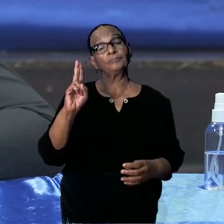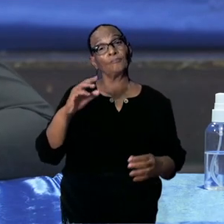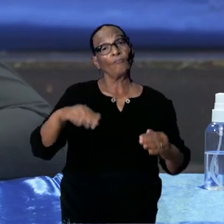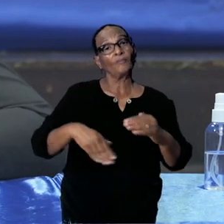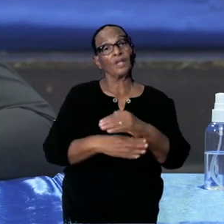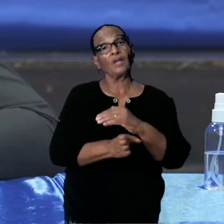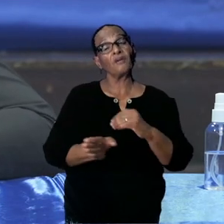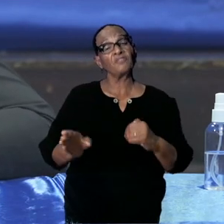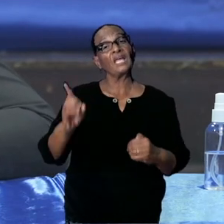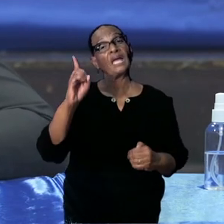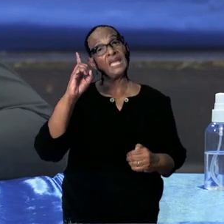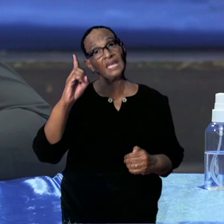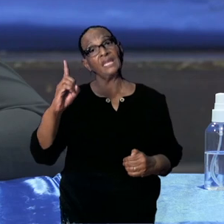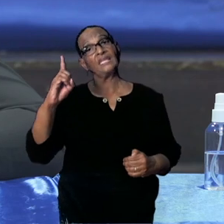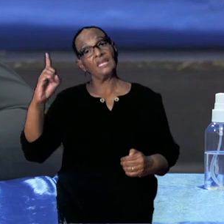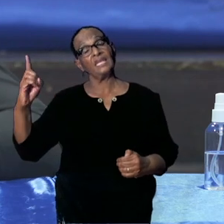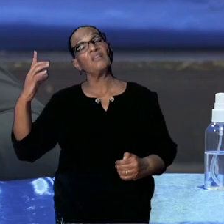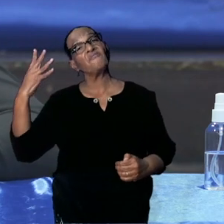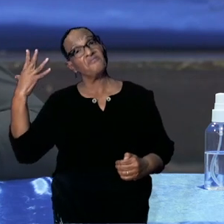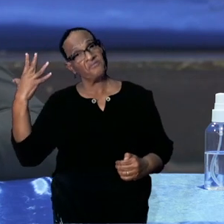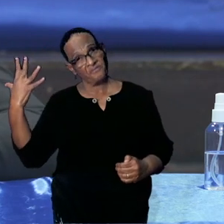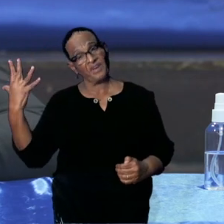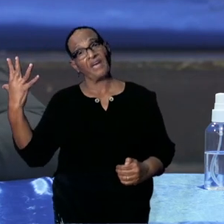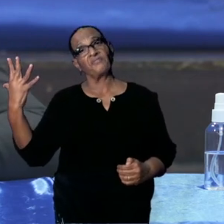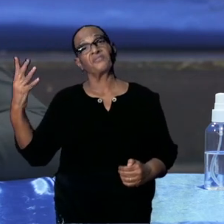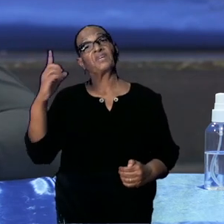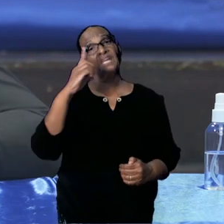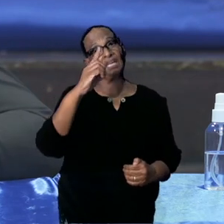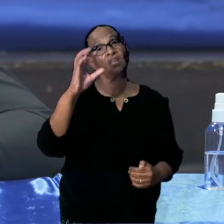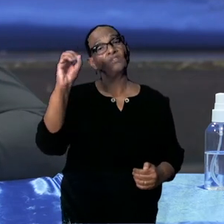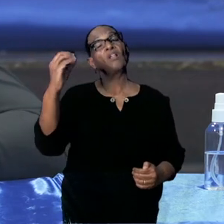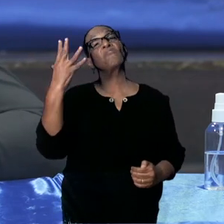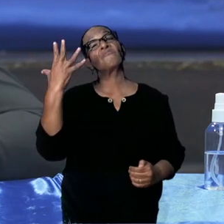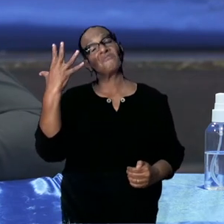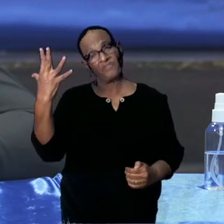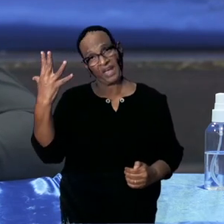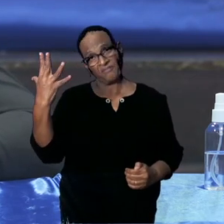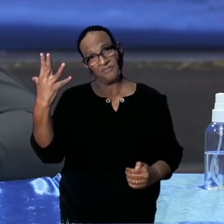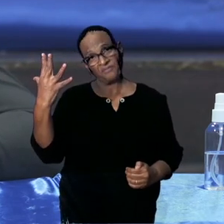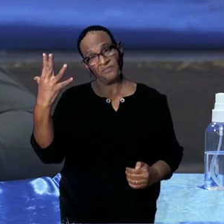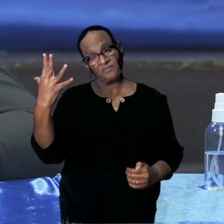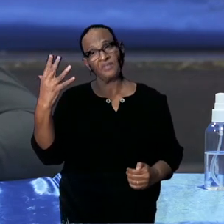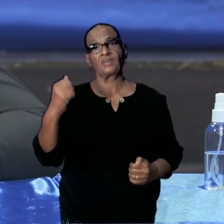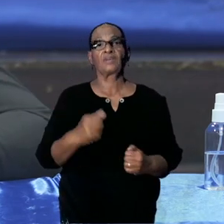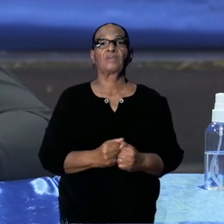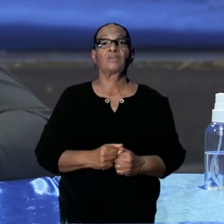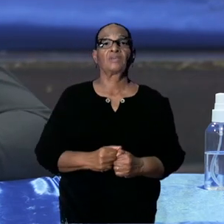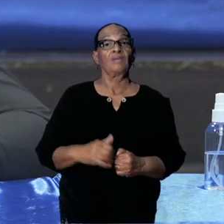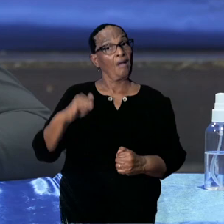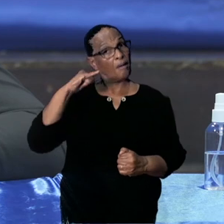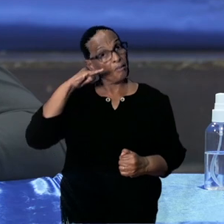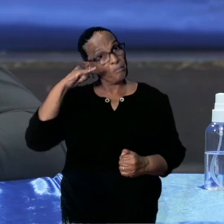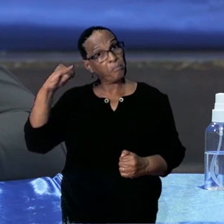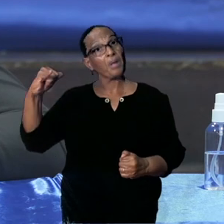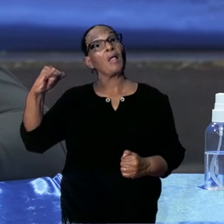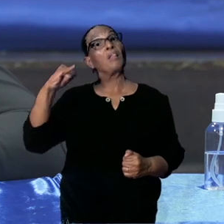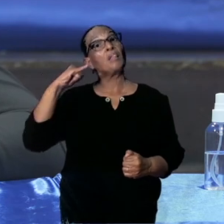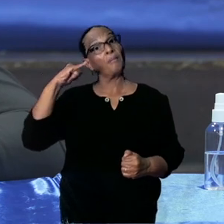115, ook 105, die komen allemaal bij het commenscenter,